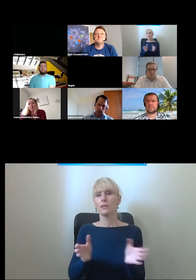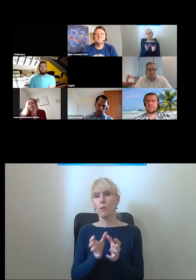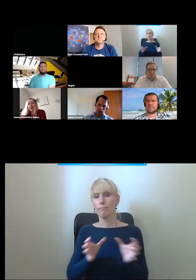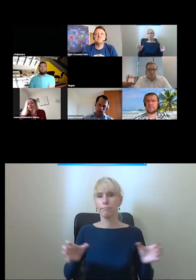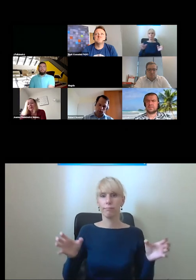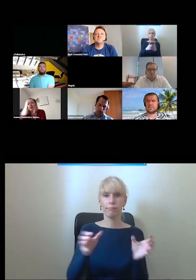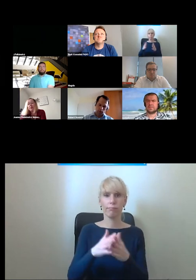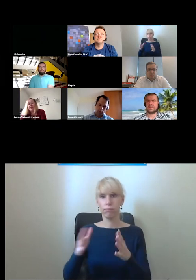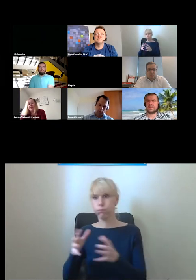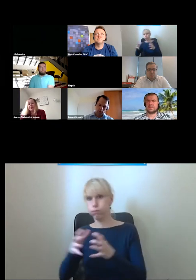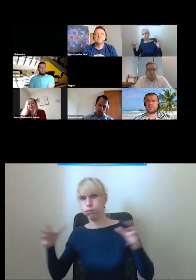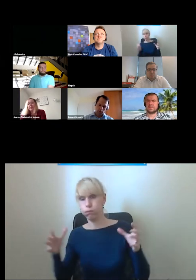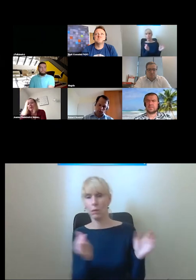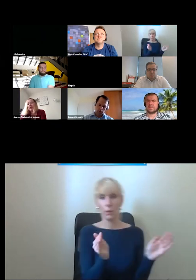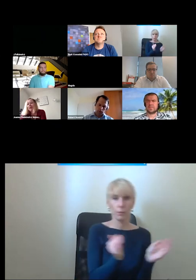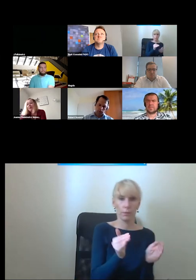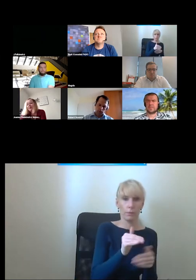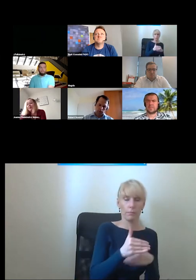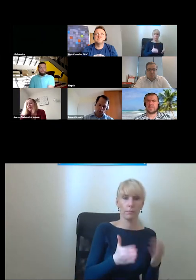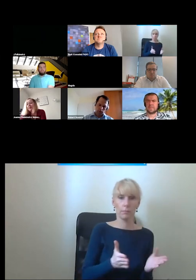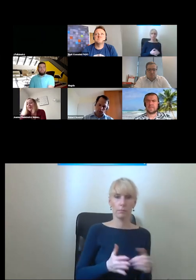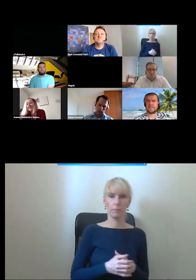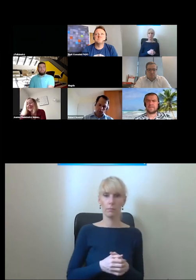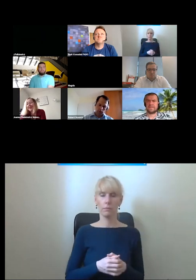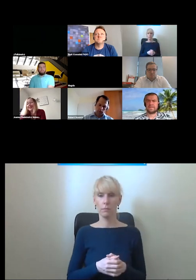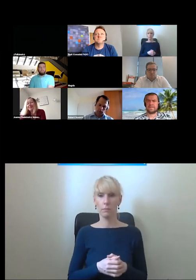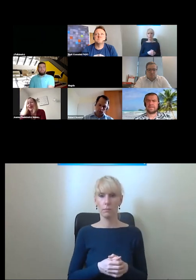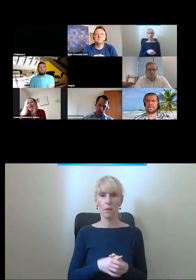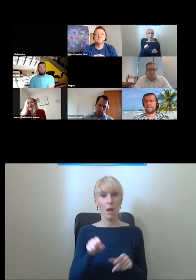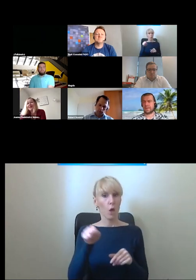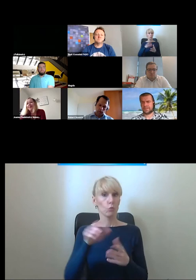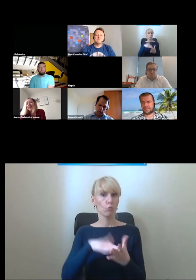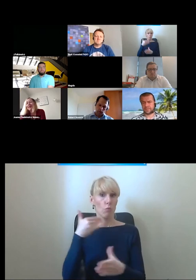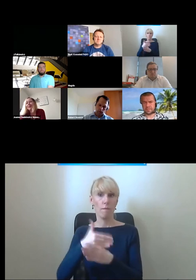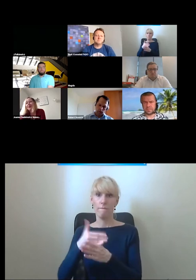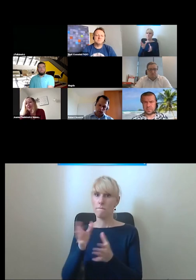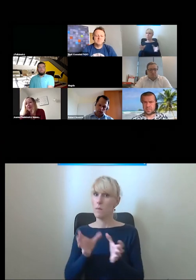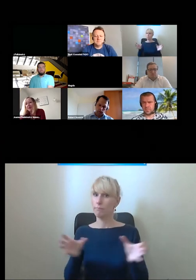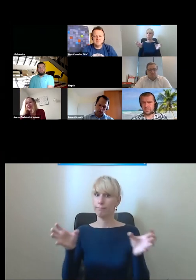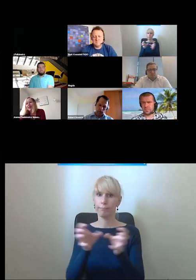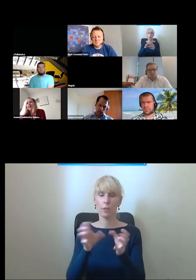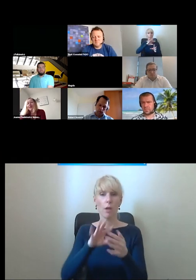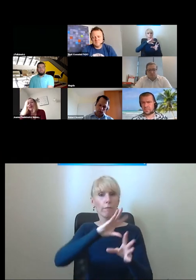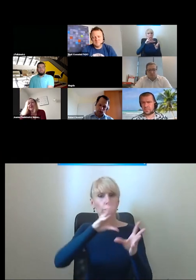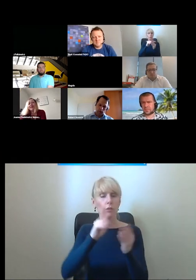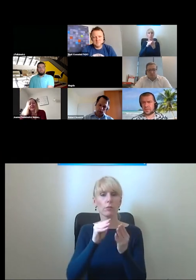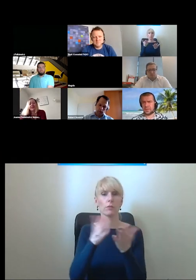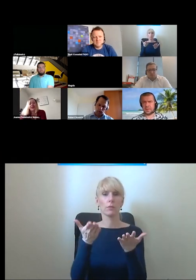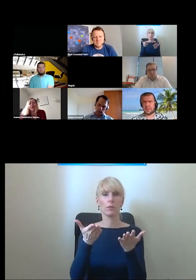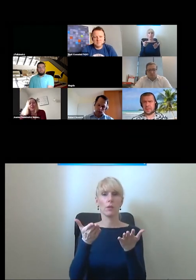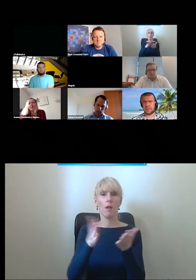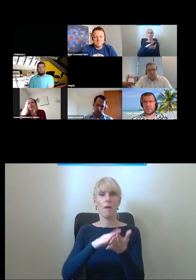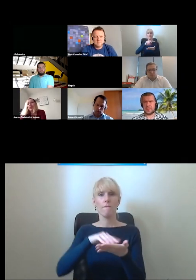a muzeum posiada wszystkie lokalizacje w obiektach zabytkowych więc